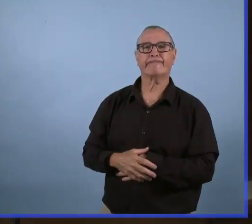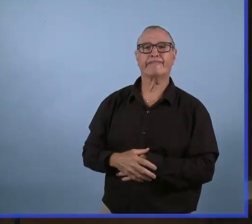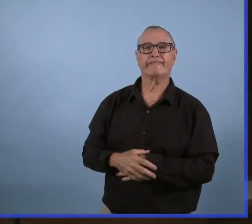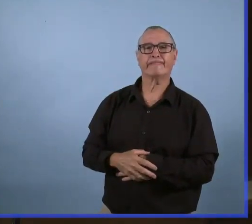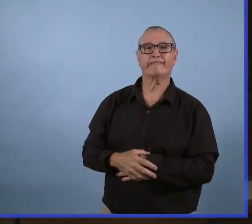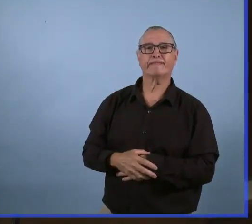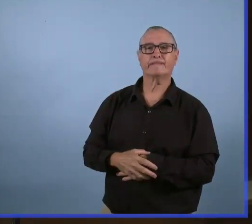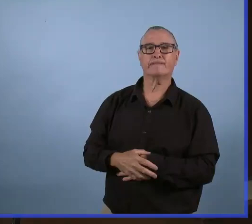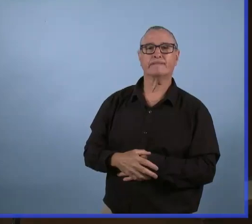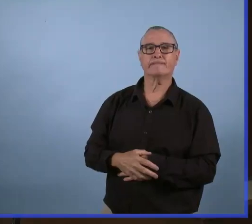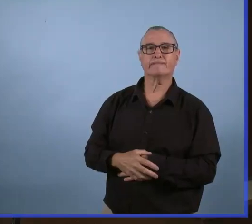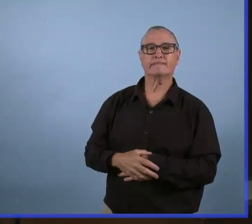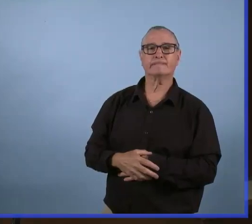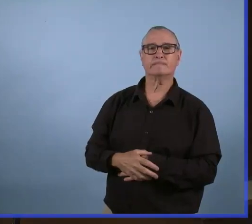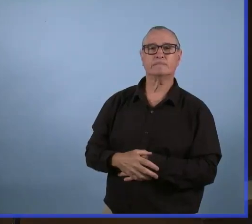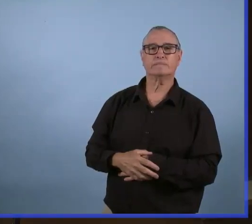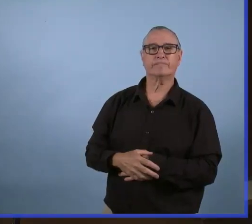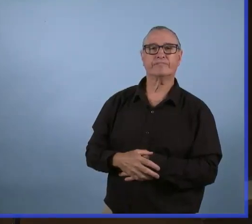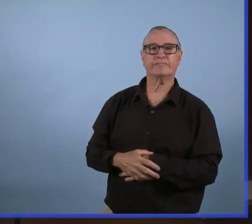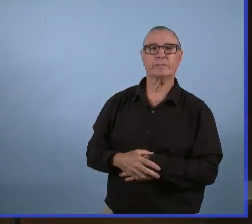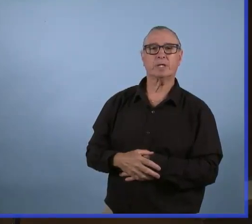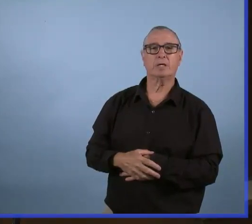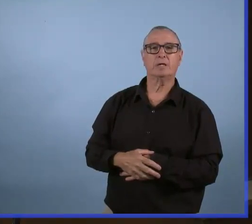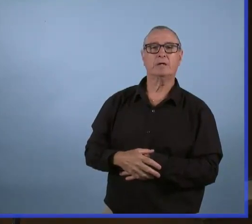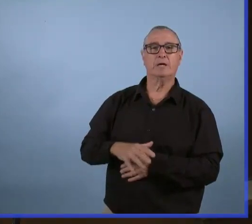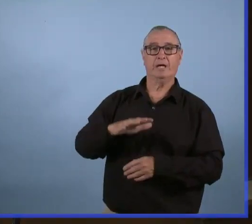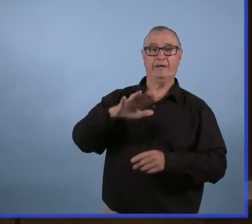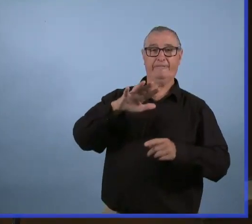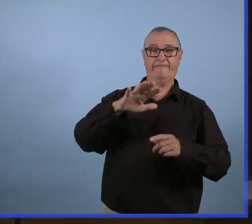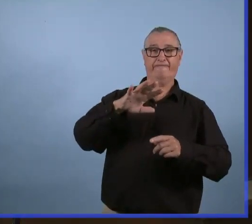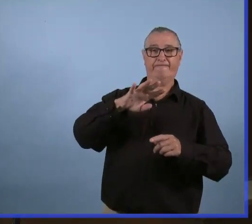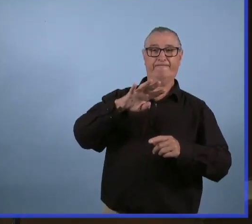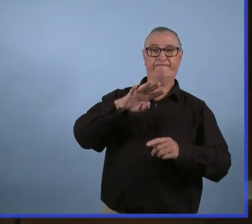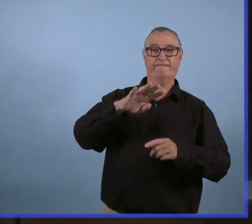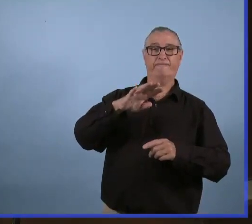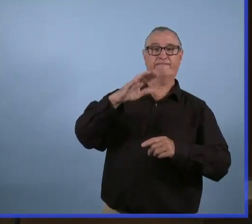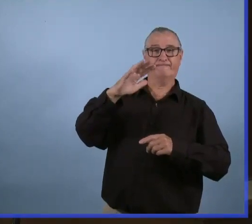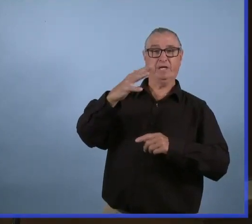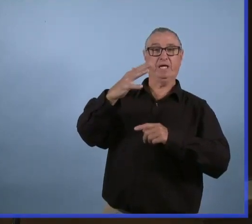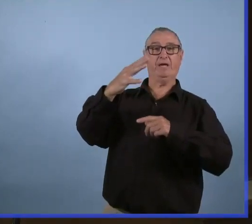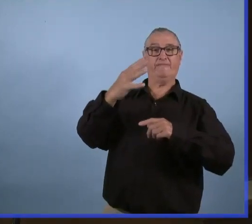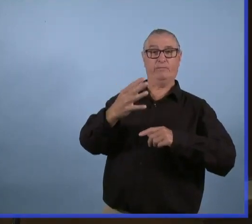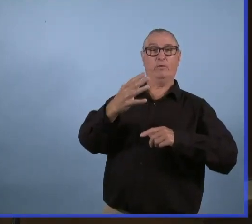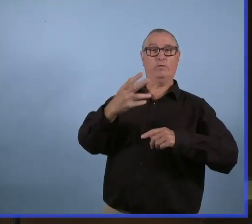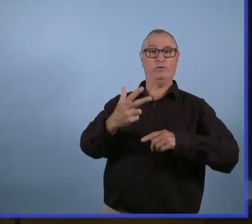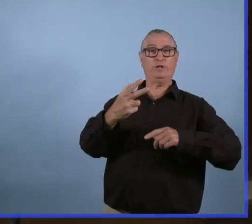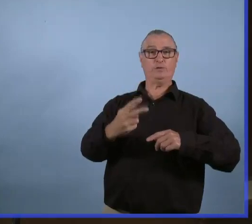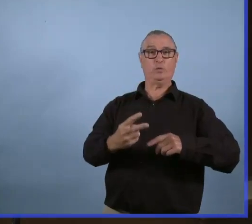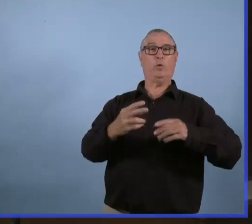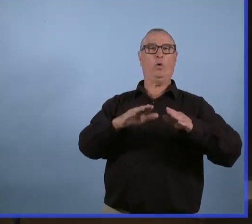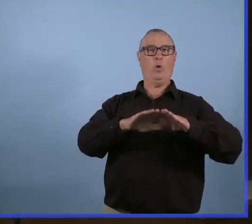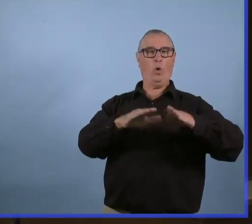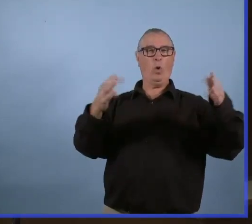Les plans ne sont pas encore finalisés, mais dans le plan de réouverture 421,